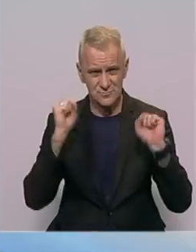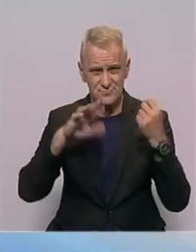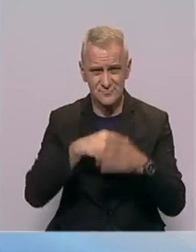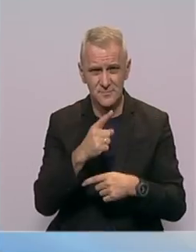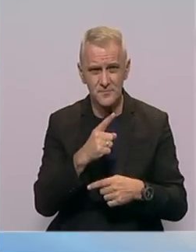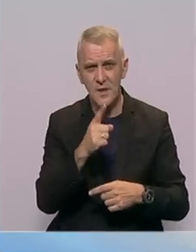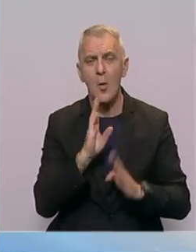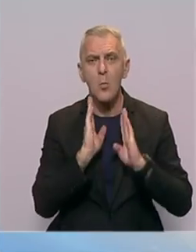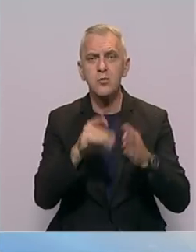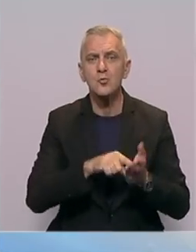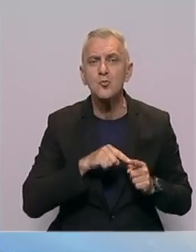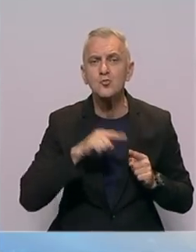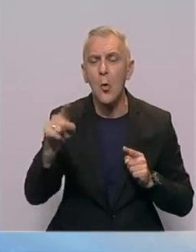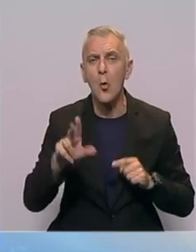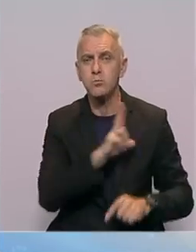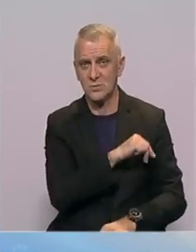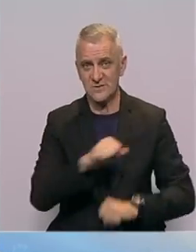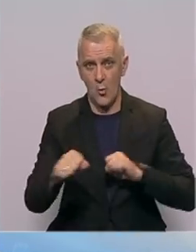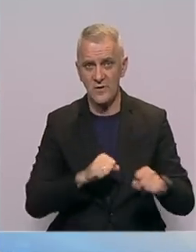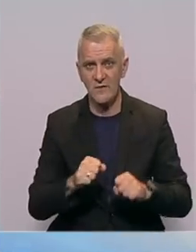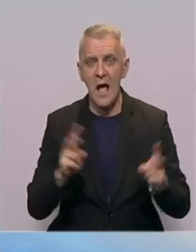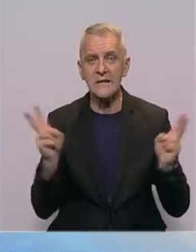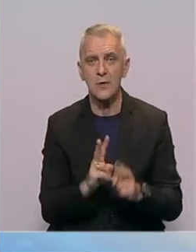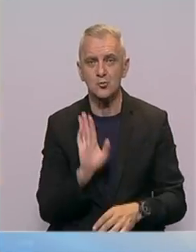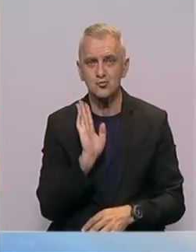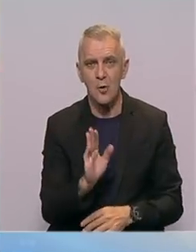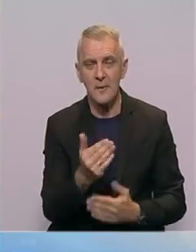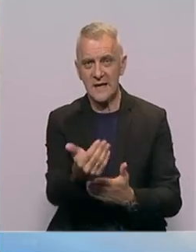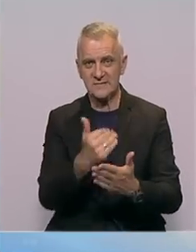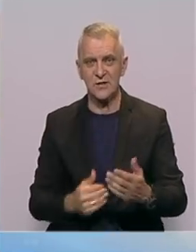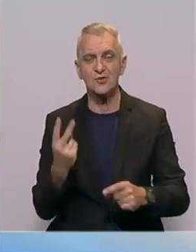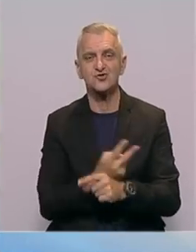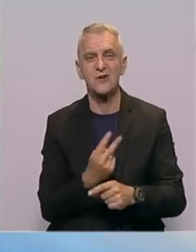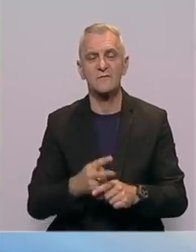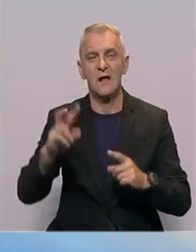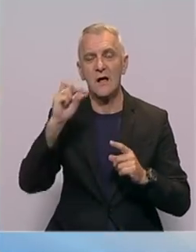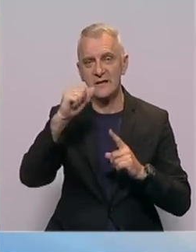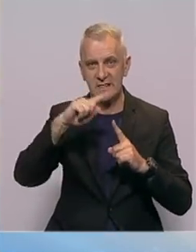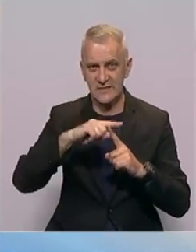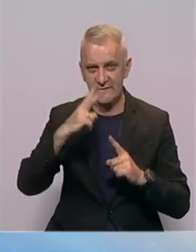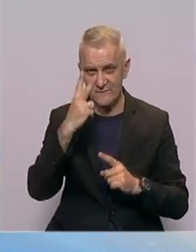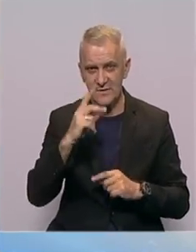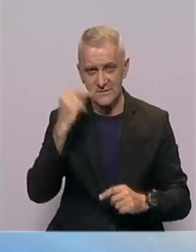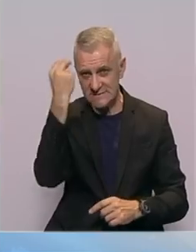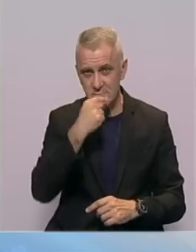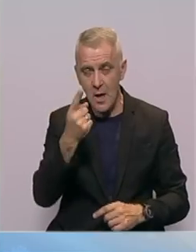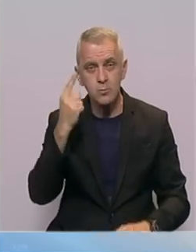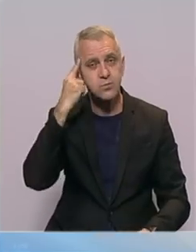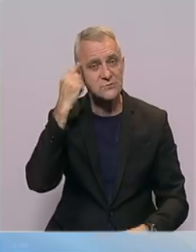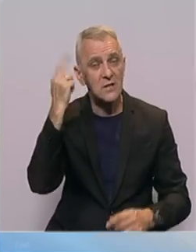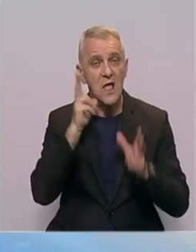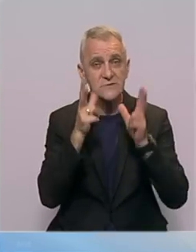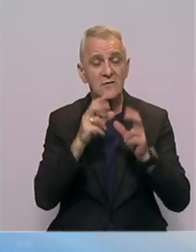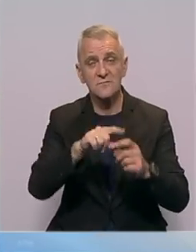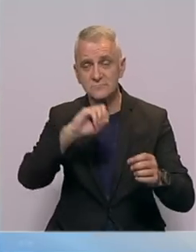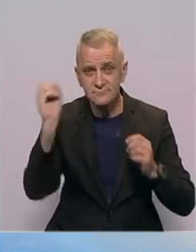prosvijeda su se na putu do policijske uprave nakratko zaustavili iz predržavne radiotelevizije Srbije gdje su podsjetili na zahtjev za